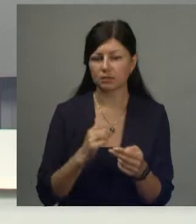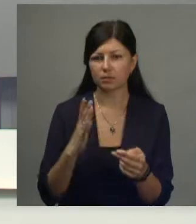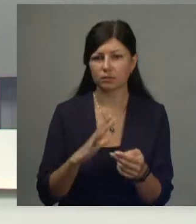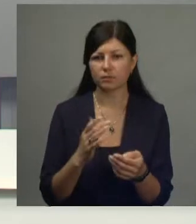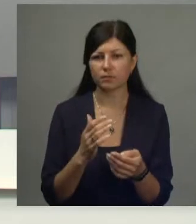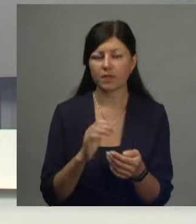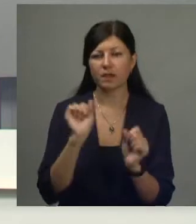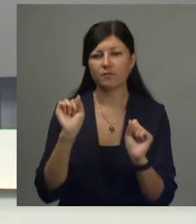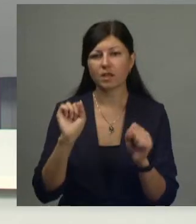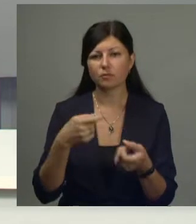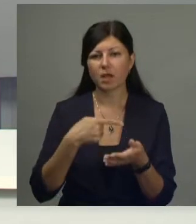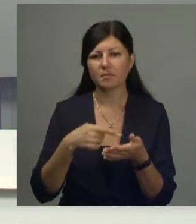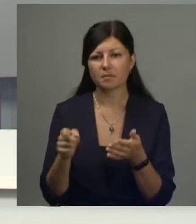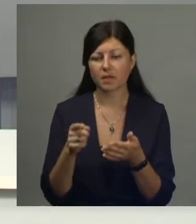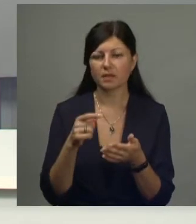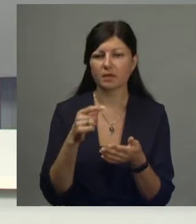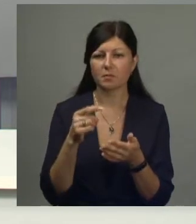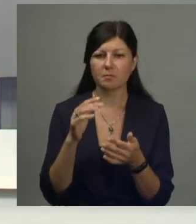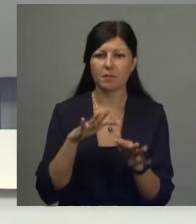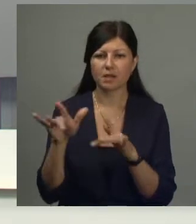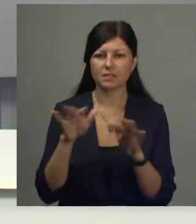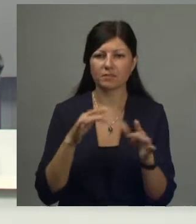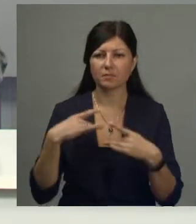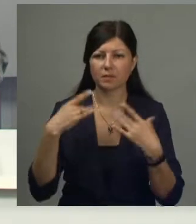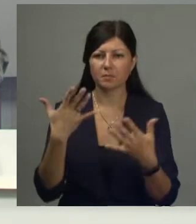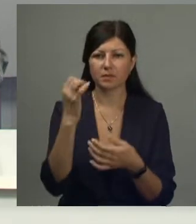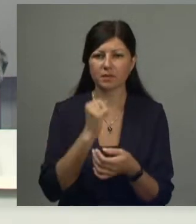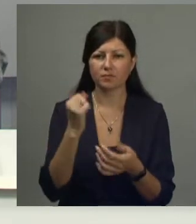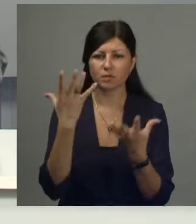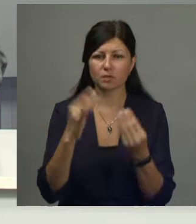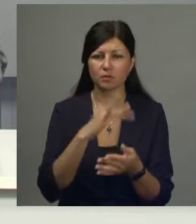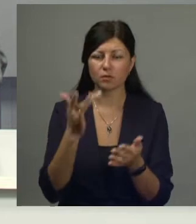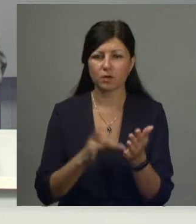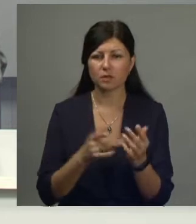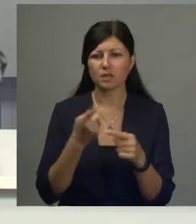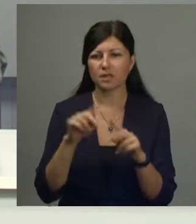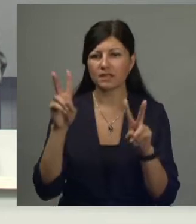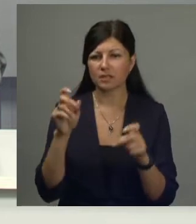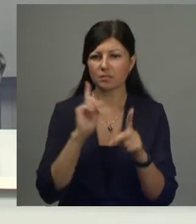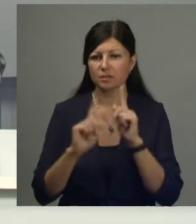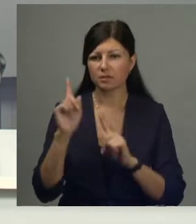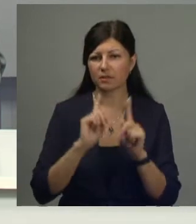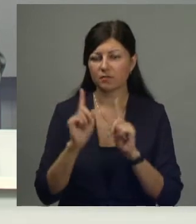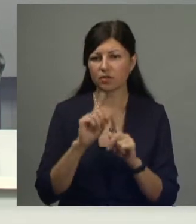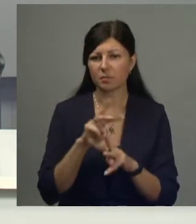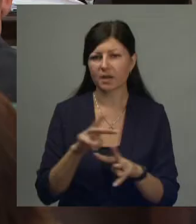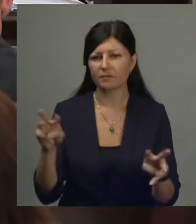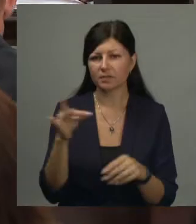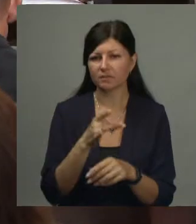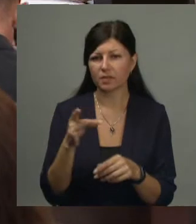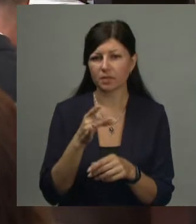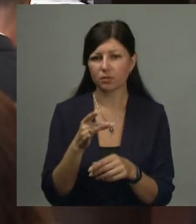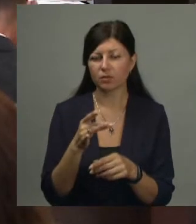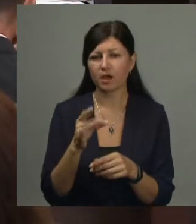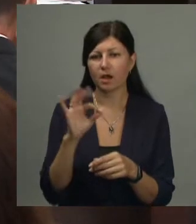Возможная отмена массовых мероприятий ко дню города 5 августа также стала одной из тем оперативного совещания правительства региона.